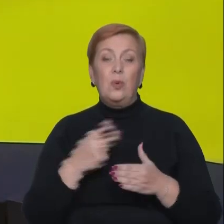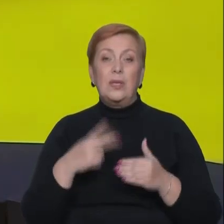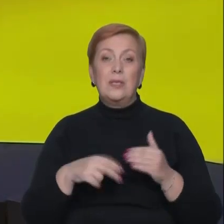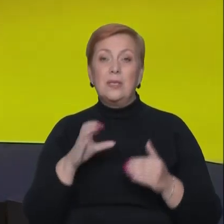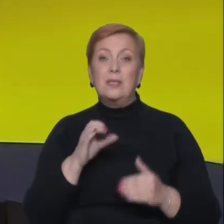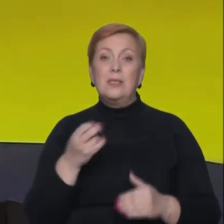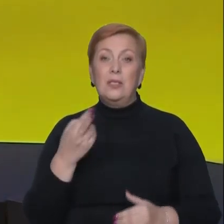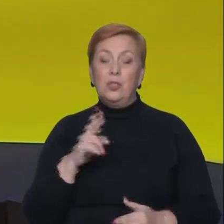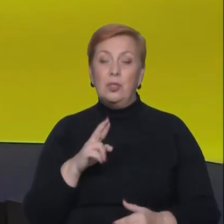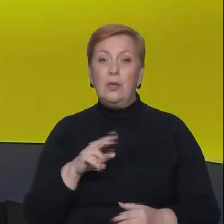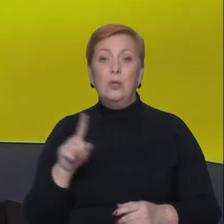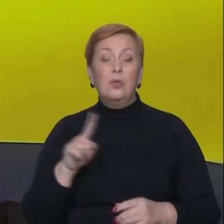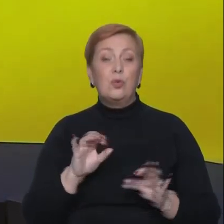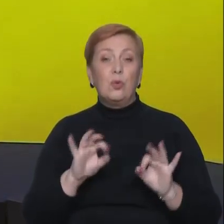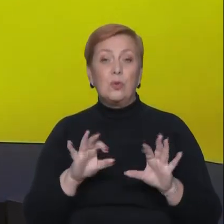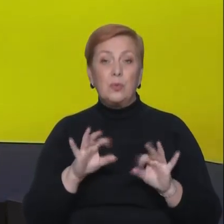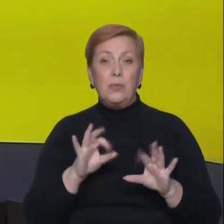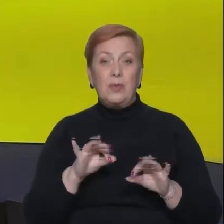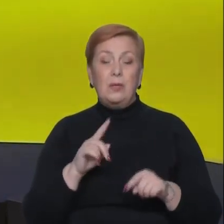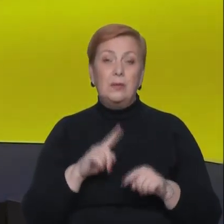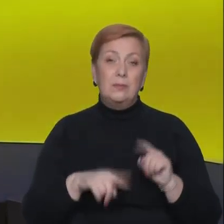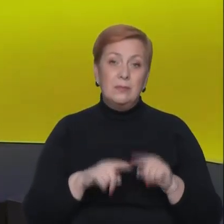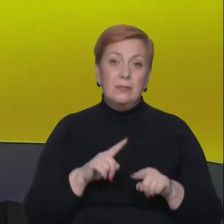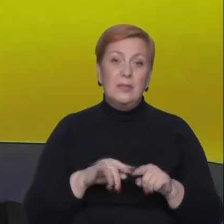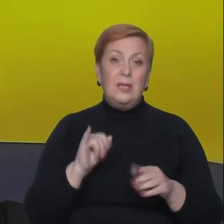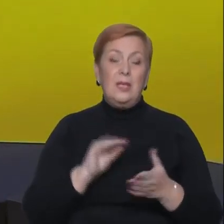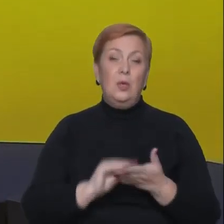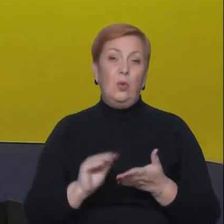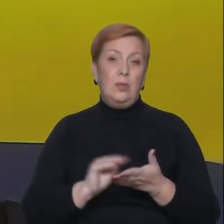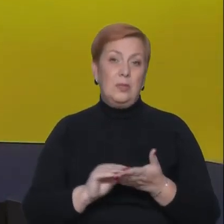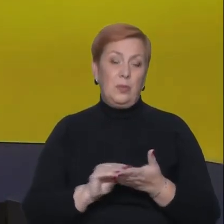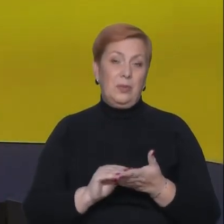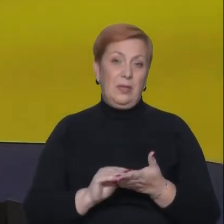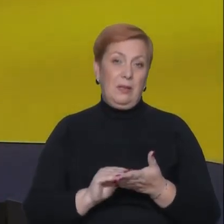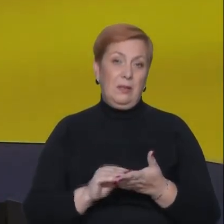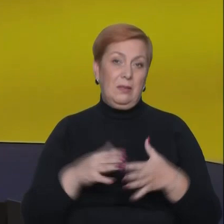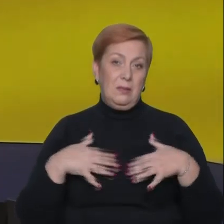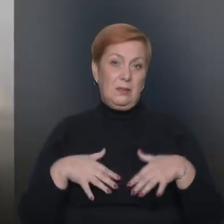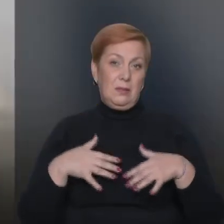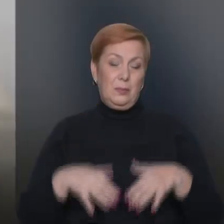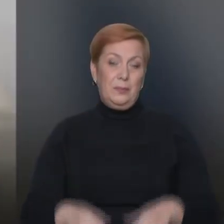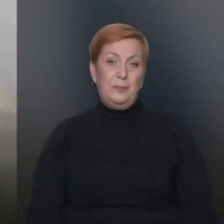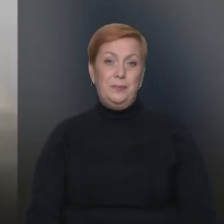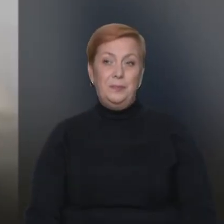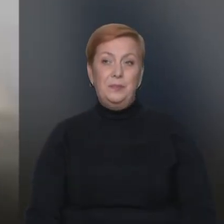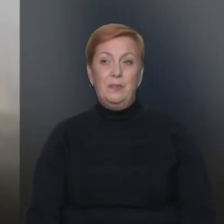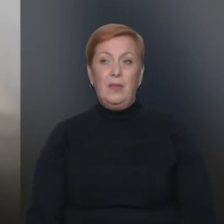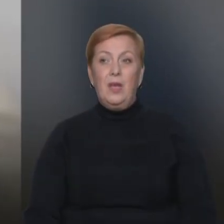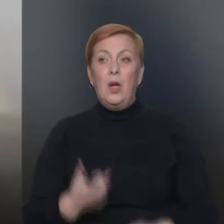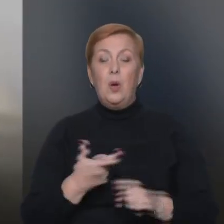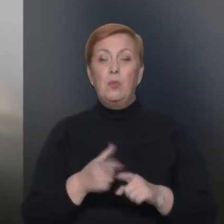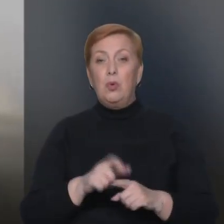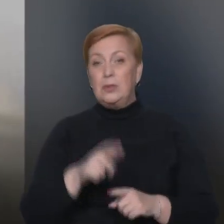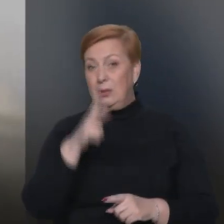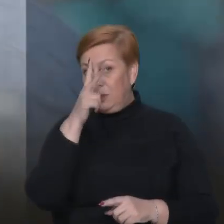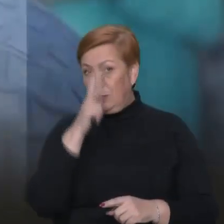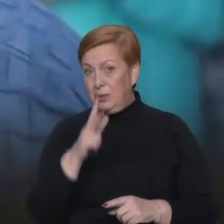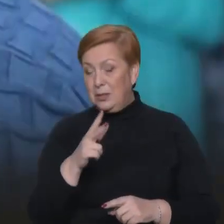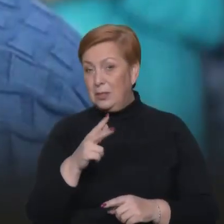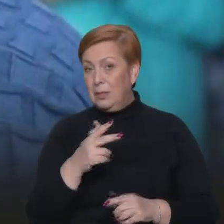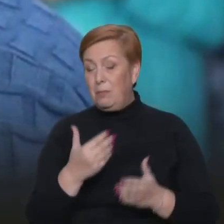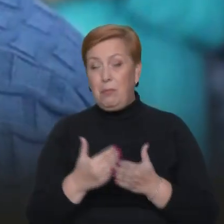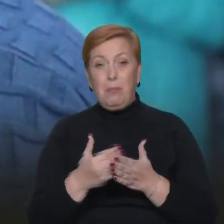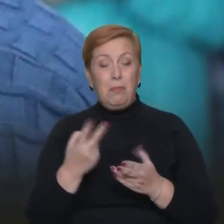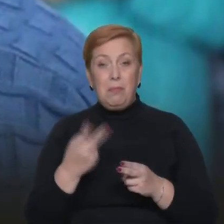затримання росіянами, Руслана і Сайдамета розкаже Олександра Гресь. Понад три місяці без підставного